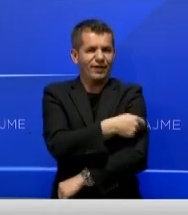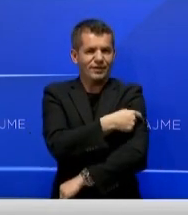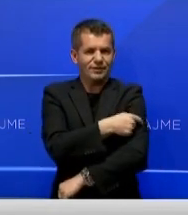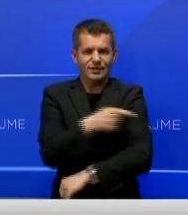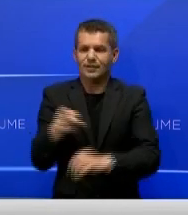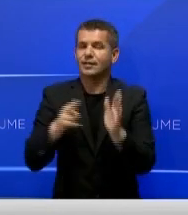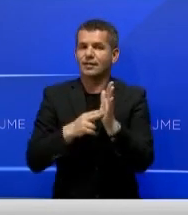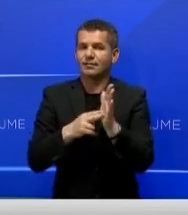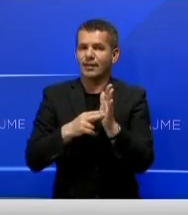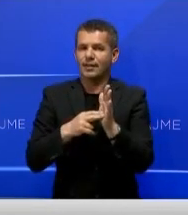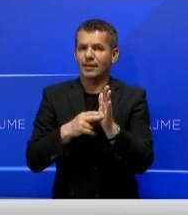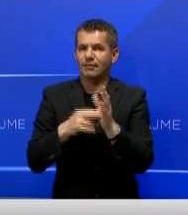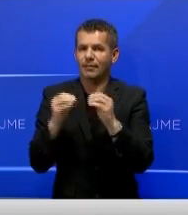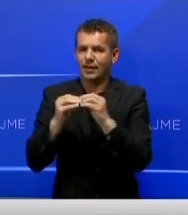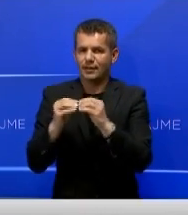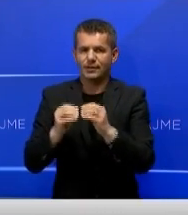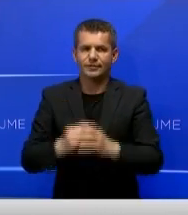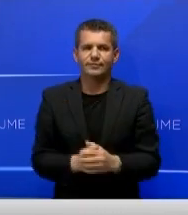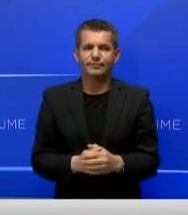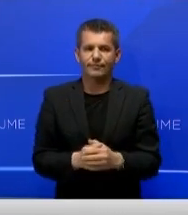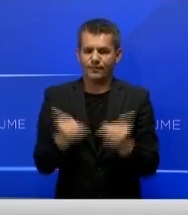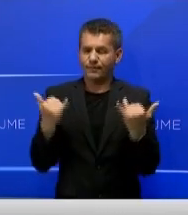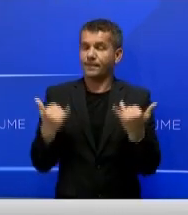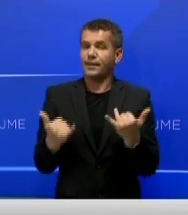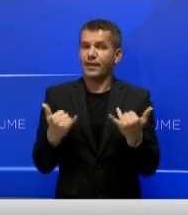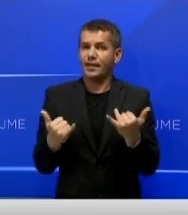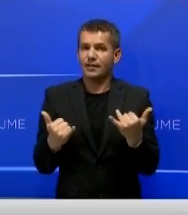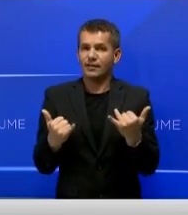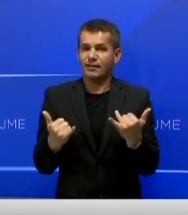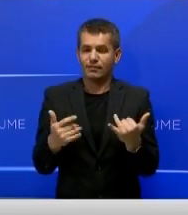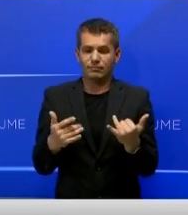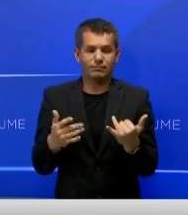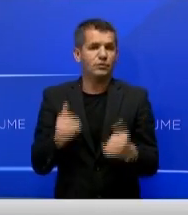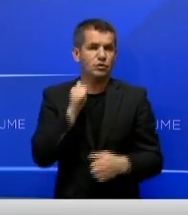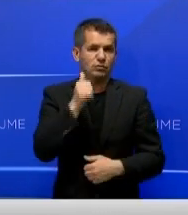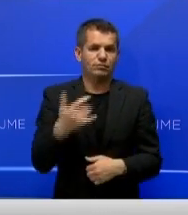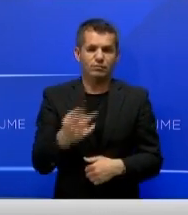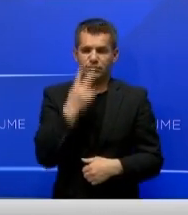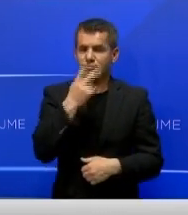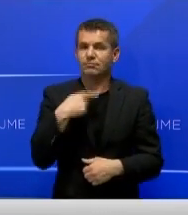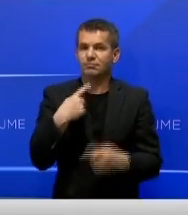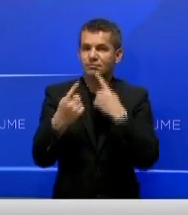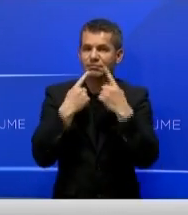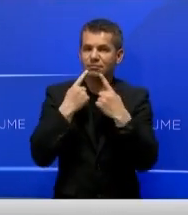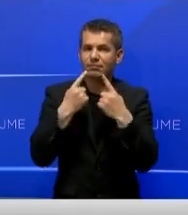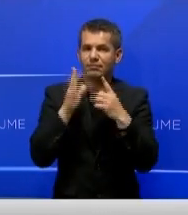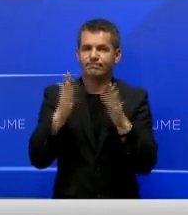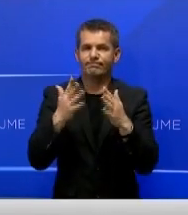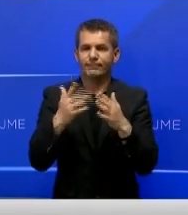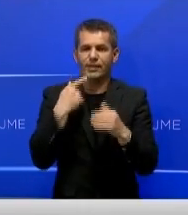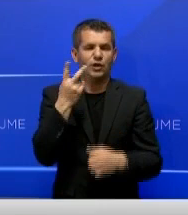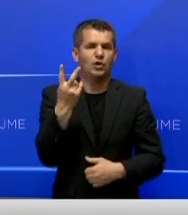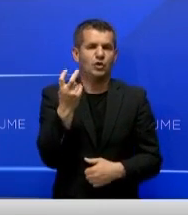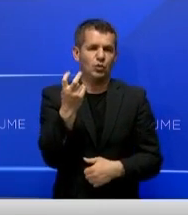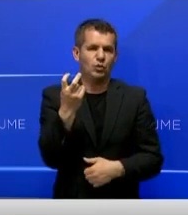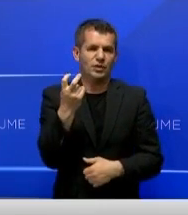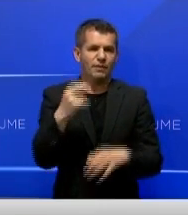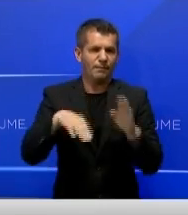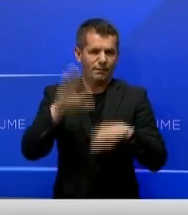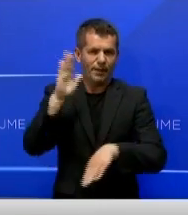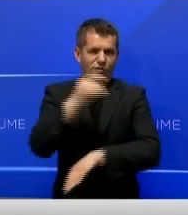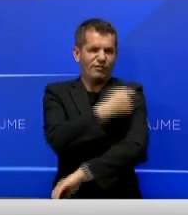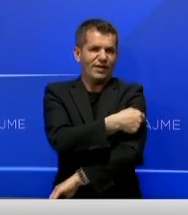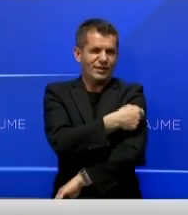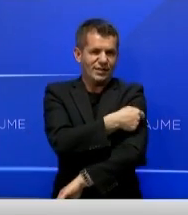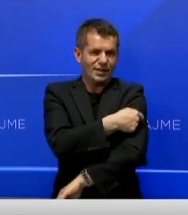një manë bardhej. Aktualisht për ditën e sot dhe në të qastë që në i flasim kemi në bitë 200 vaksinuar,